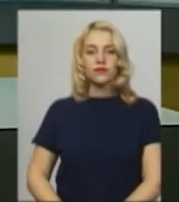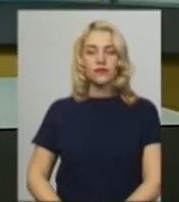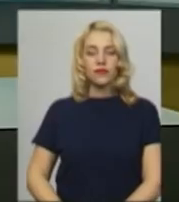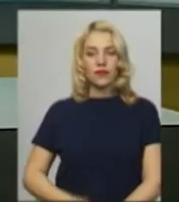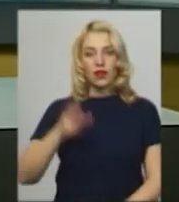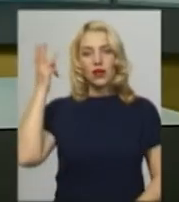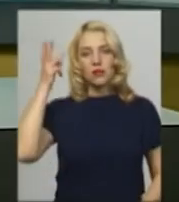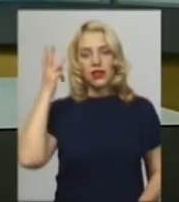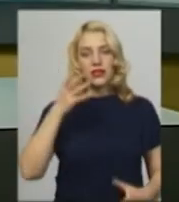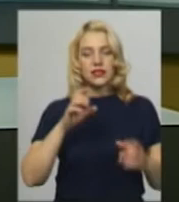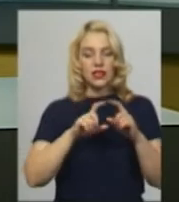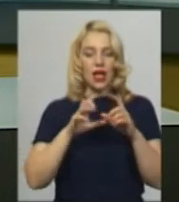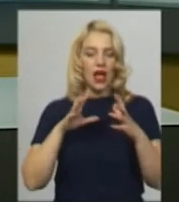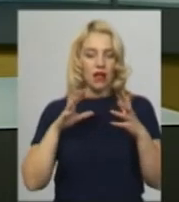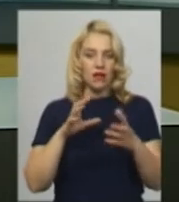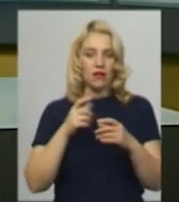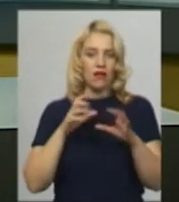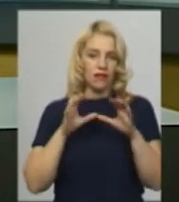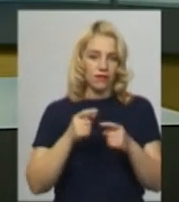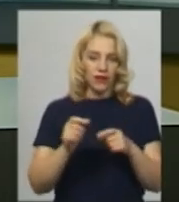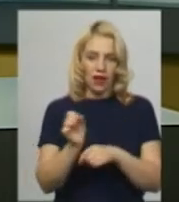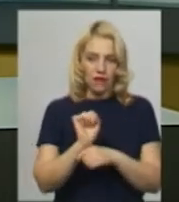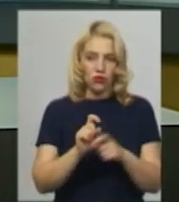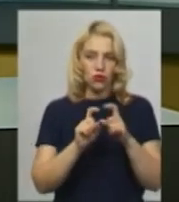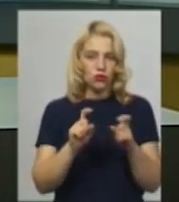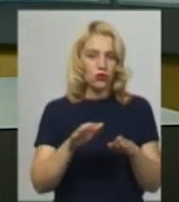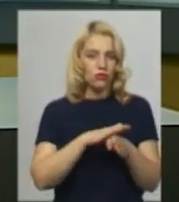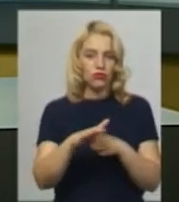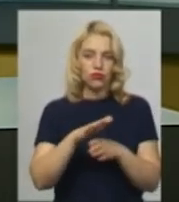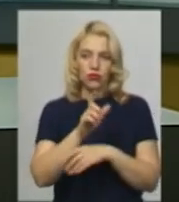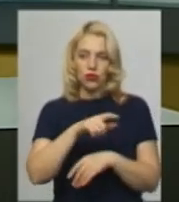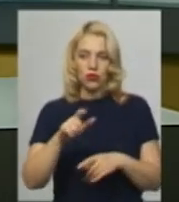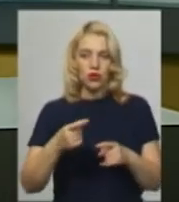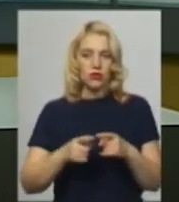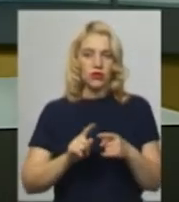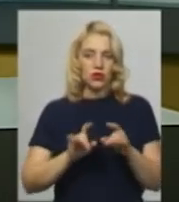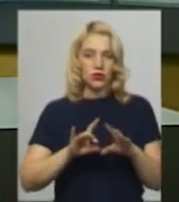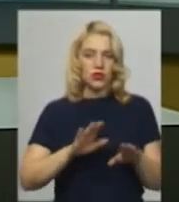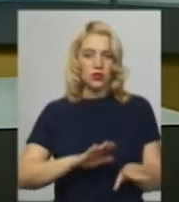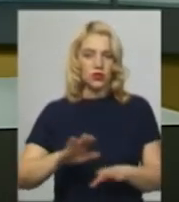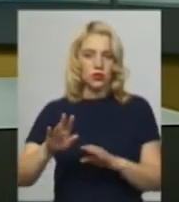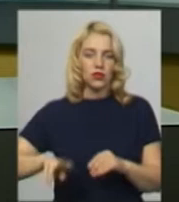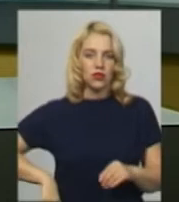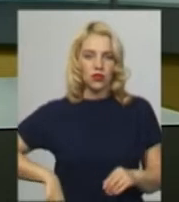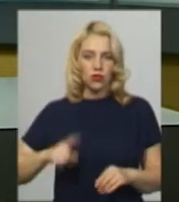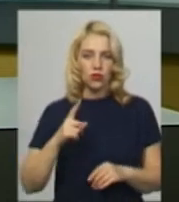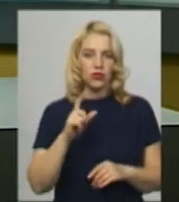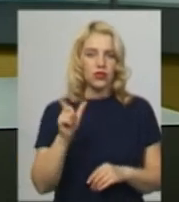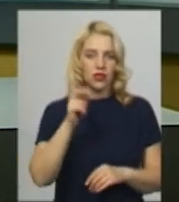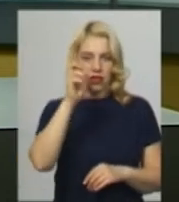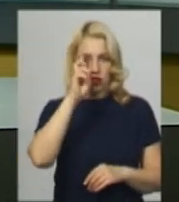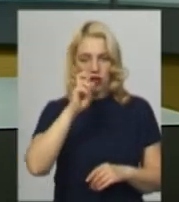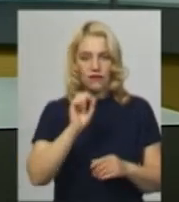Хмельницькі автошколи переповнені слухачами. Про це кореспондентам Суспільного розповів заступник директора однієї із державних